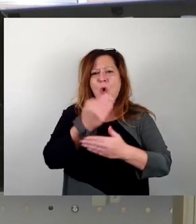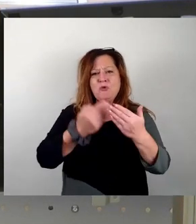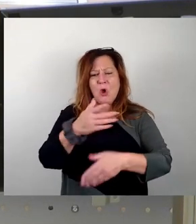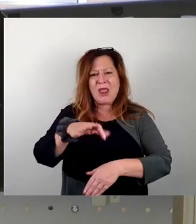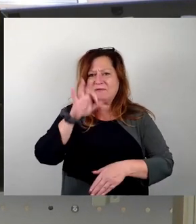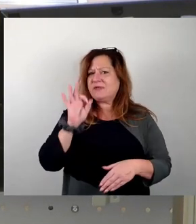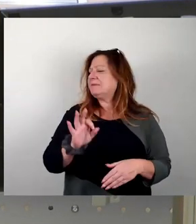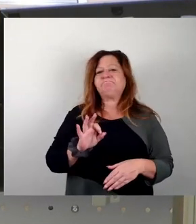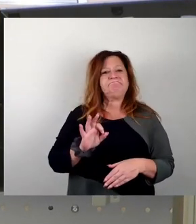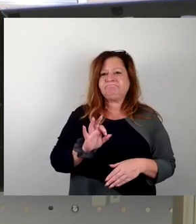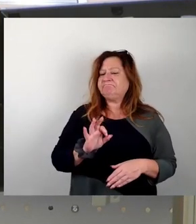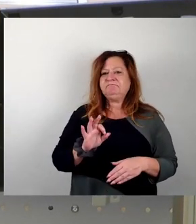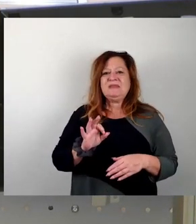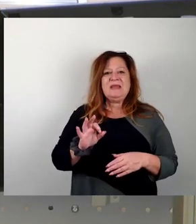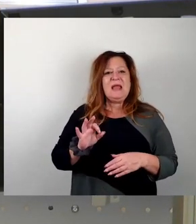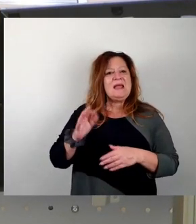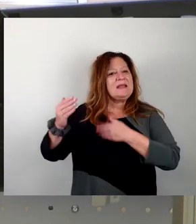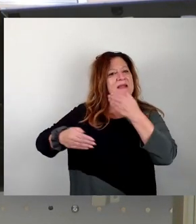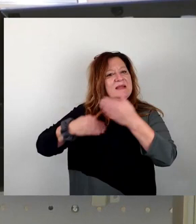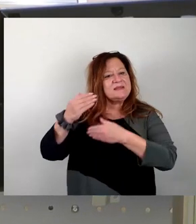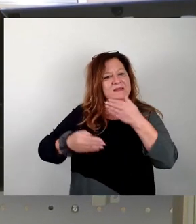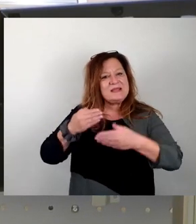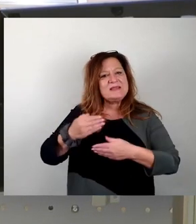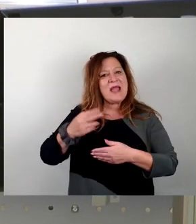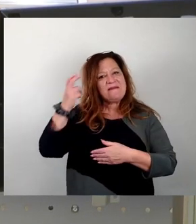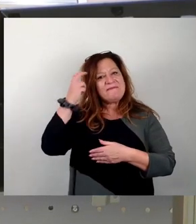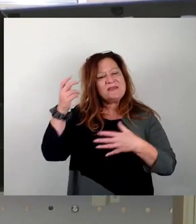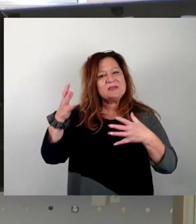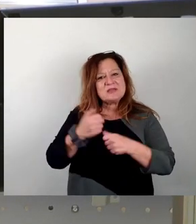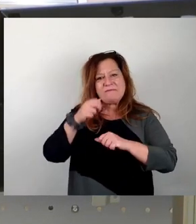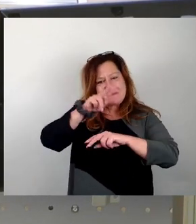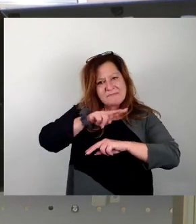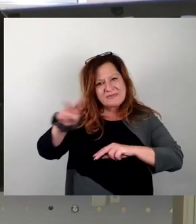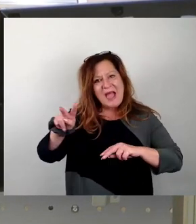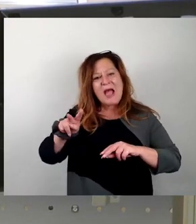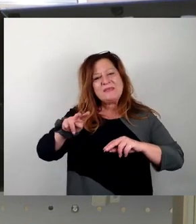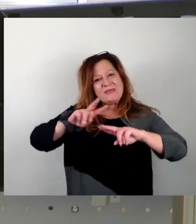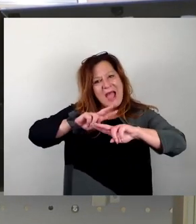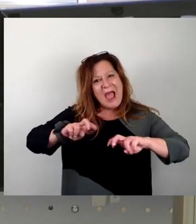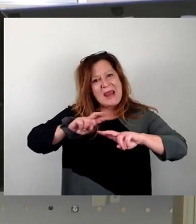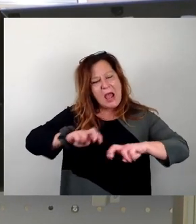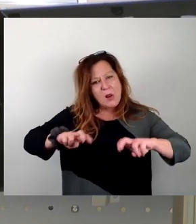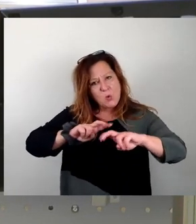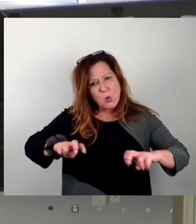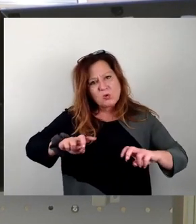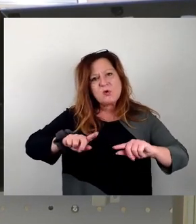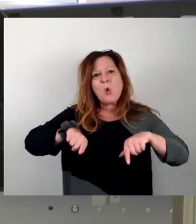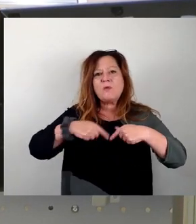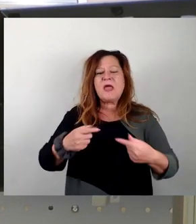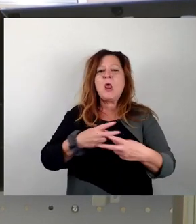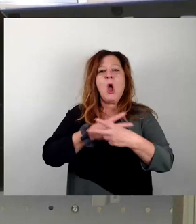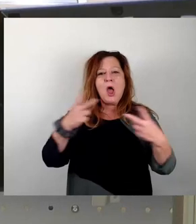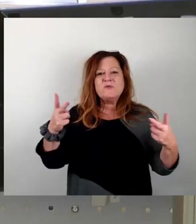fundiert, betrachtet, analysiert, man kommt zu Ergebnissen und sowas wird dann wieder in öffentlichen Publikationen, wie es eben auch